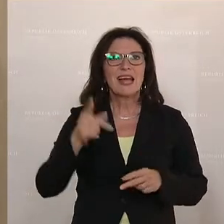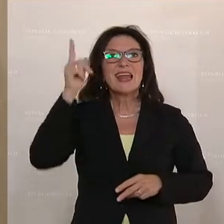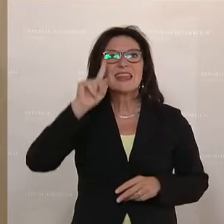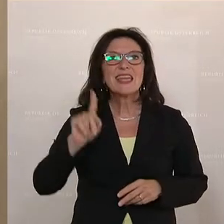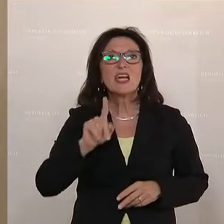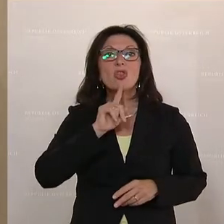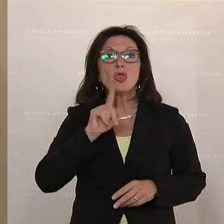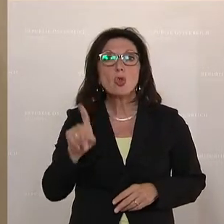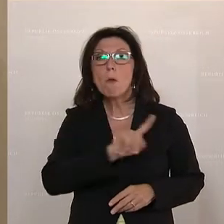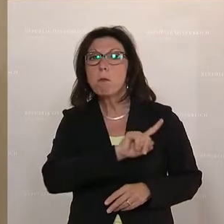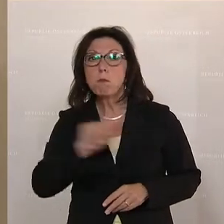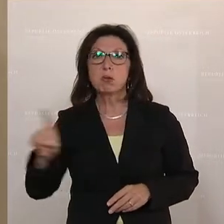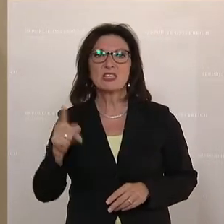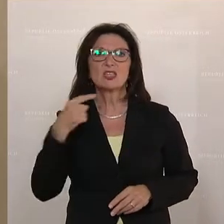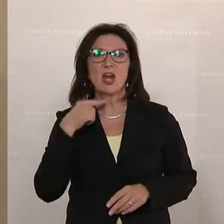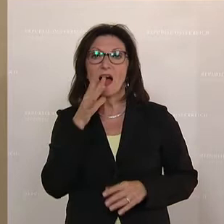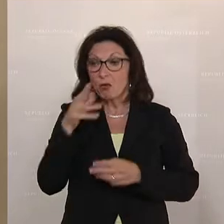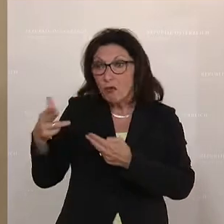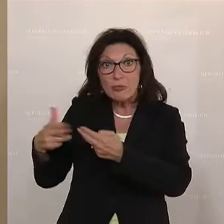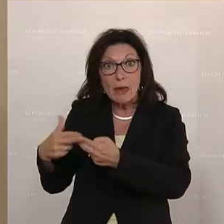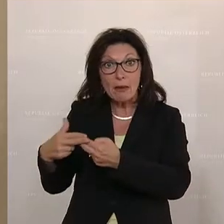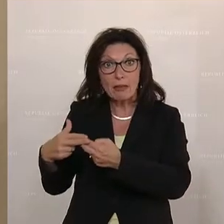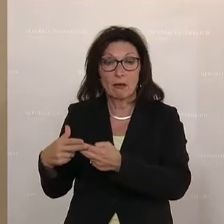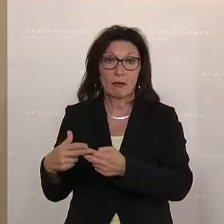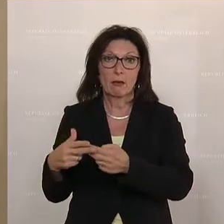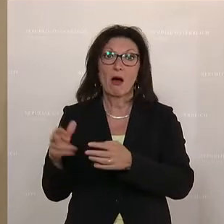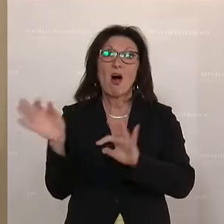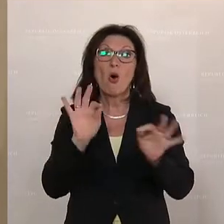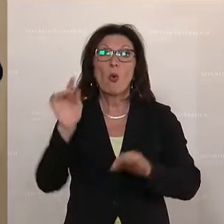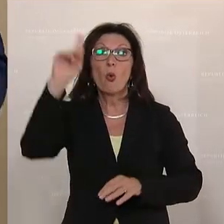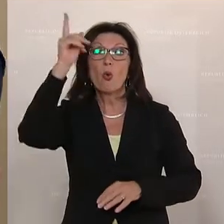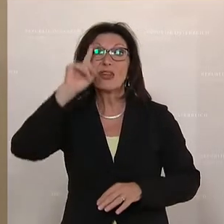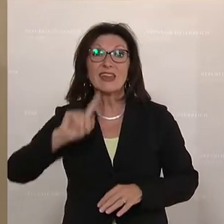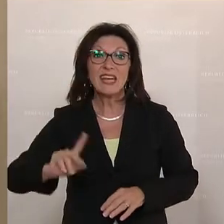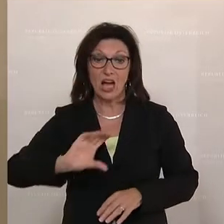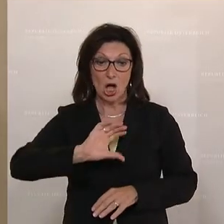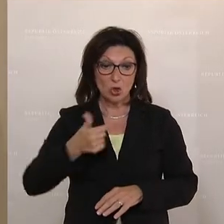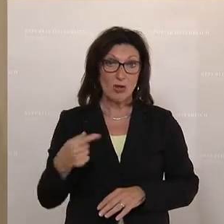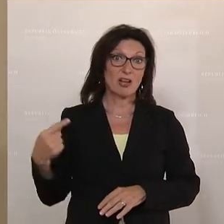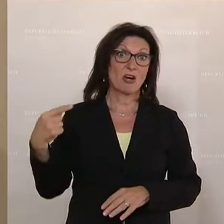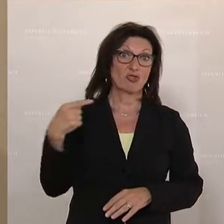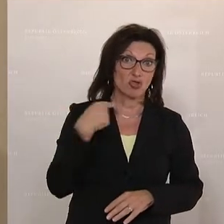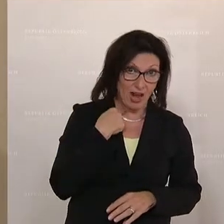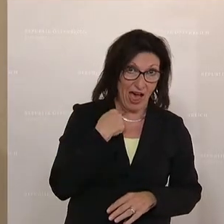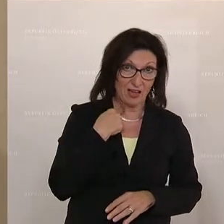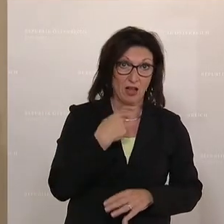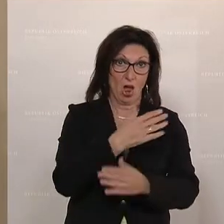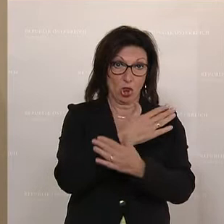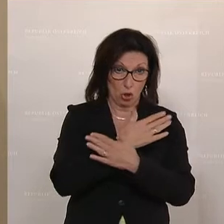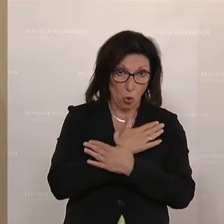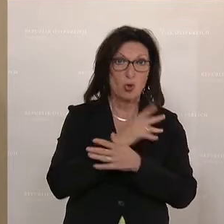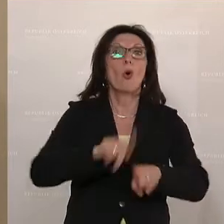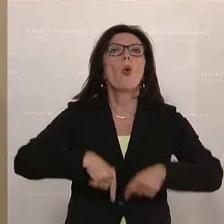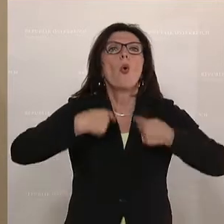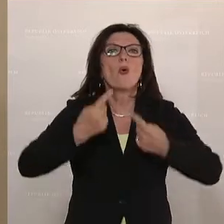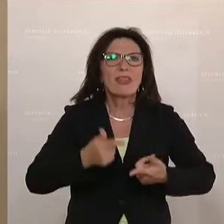nächstgelegenen Schlachthof führt oder dass man auch die geschlachteten Tiere transportiert. Das ist dann halt leider ein bisschen teurer und das ist ja das